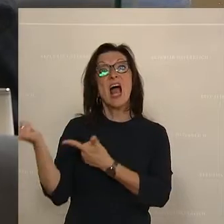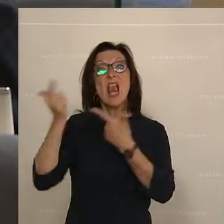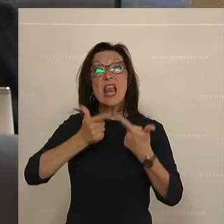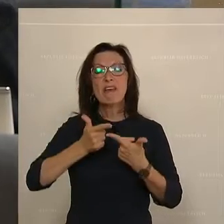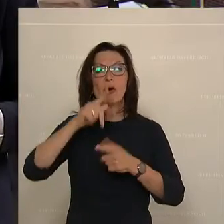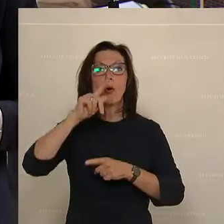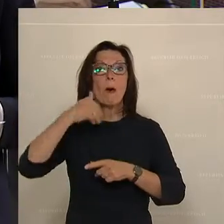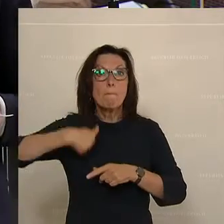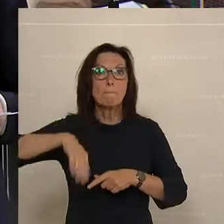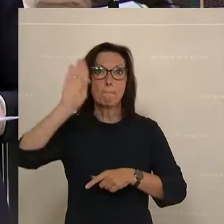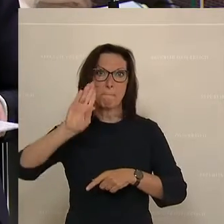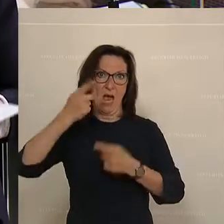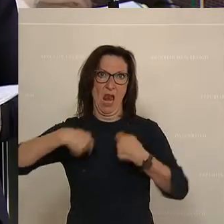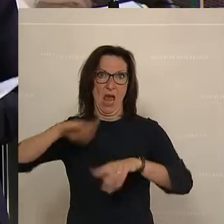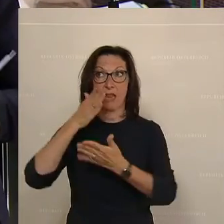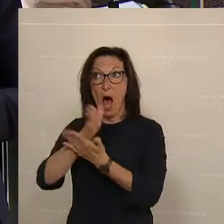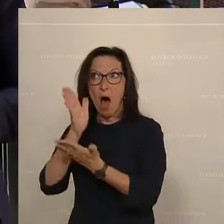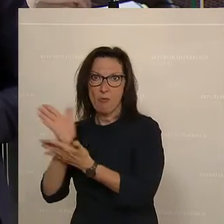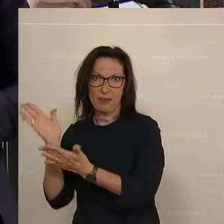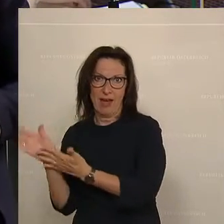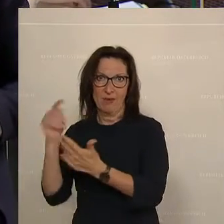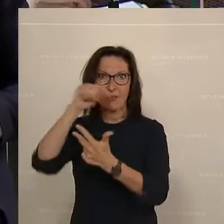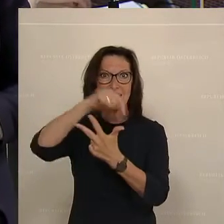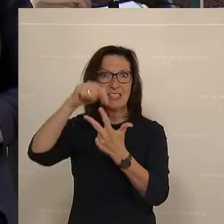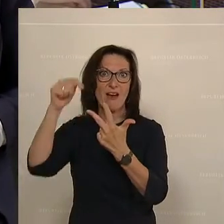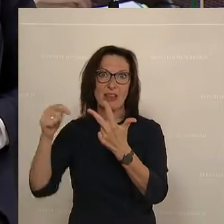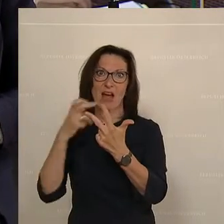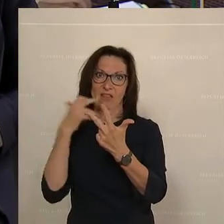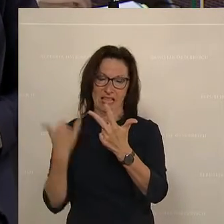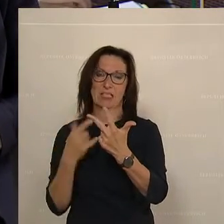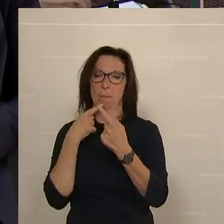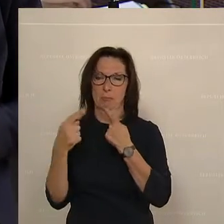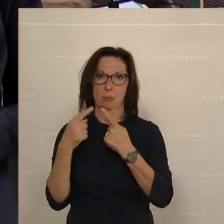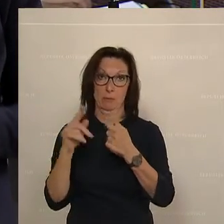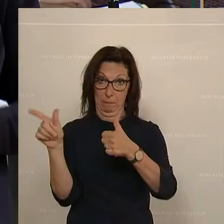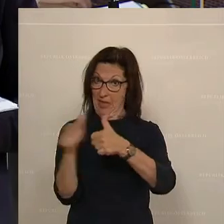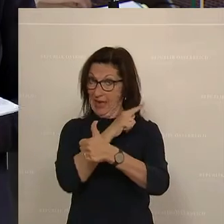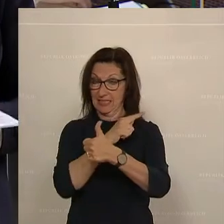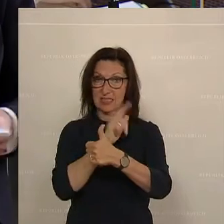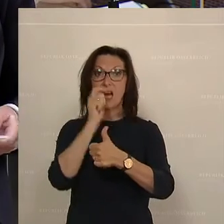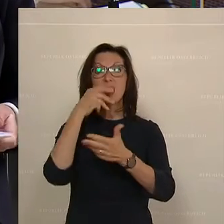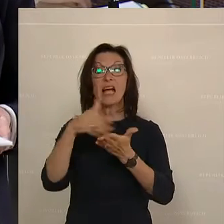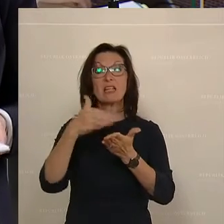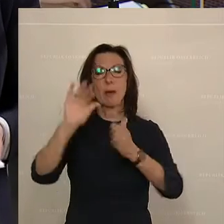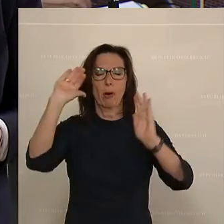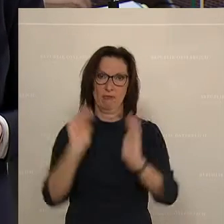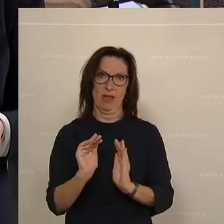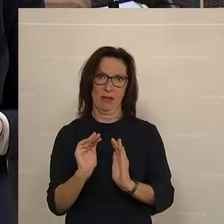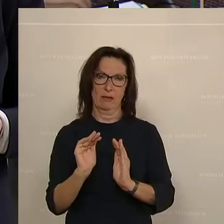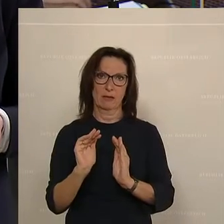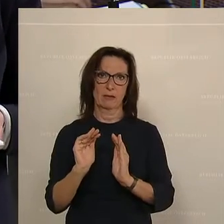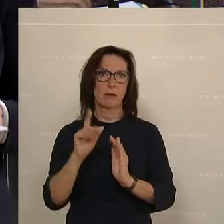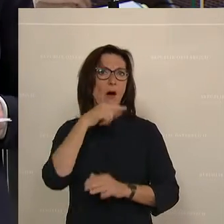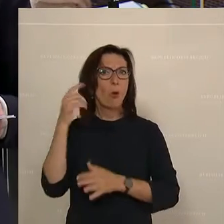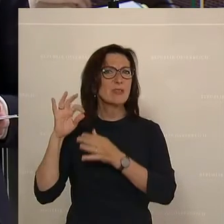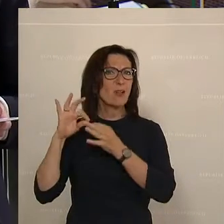diese drei Säulen möchte ich jetzt auch weiter eingehen. Erstens, Reduktion des Gasverbrauchs. Unabhängigkeit von